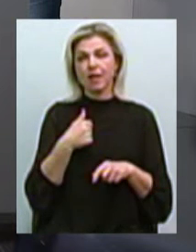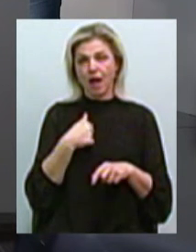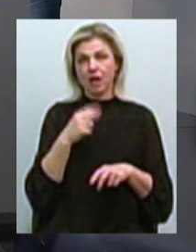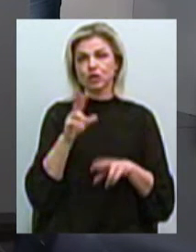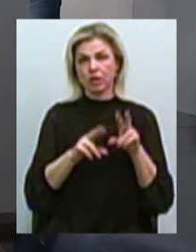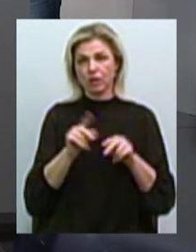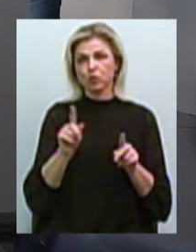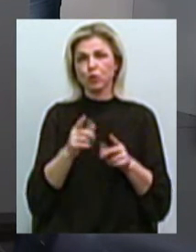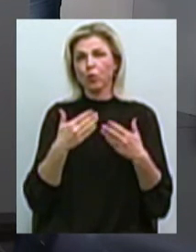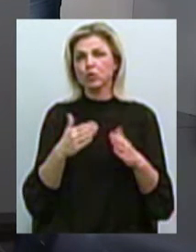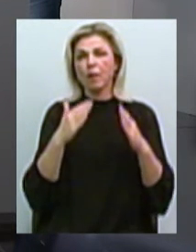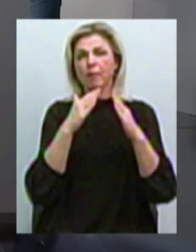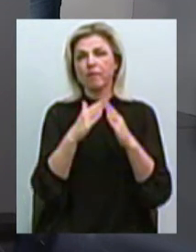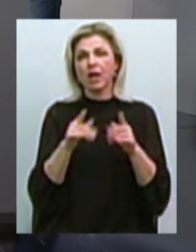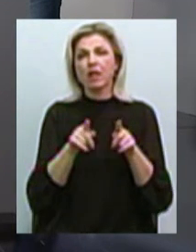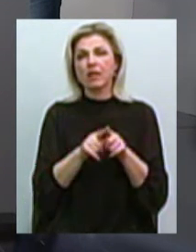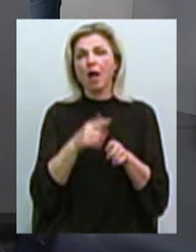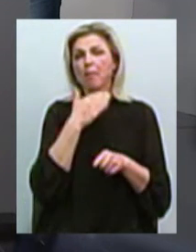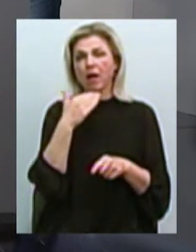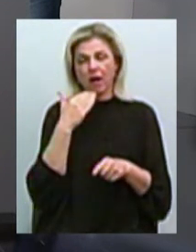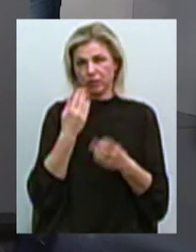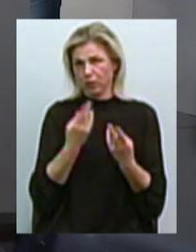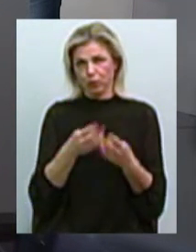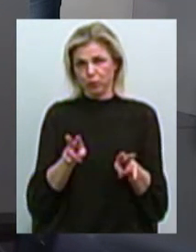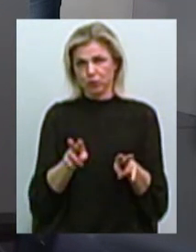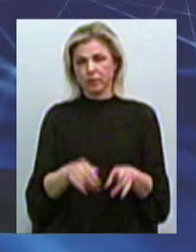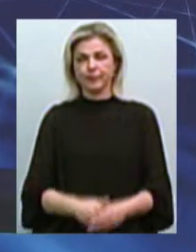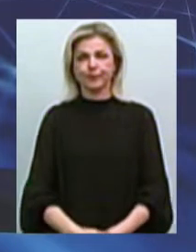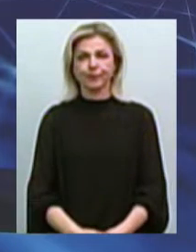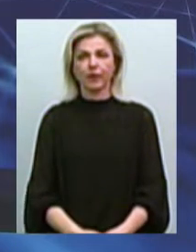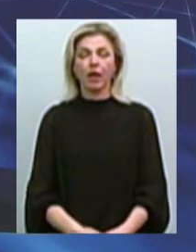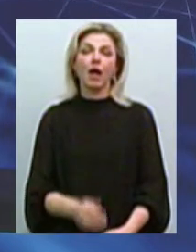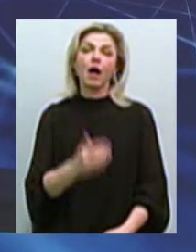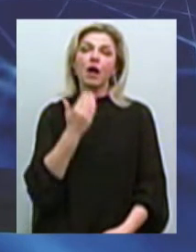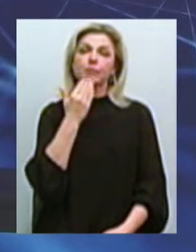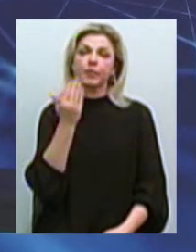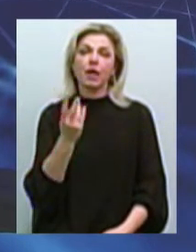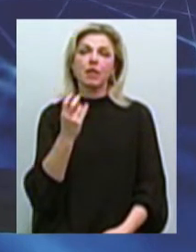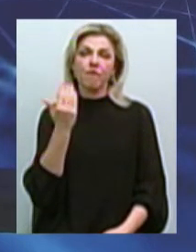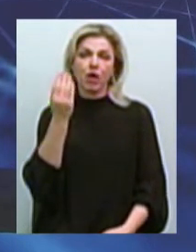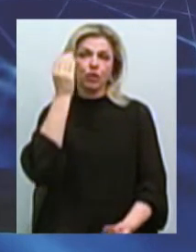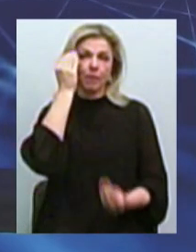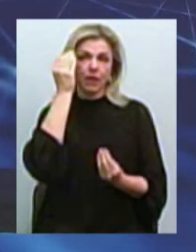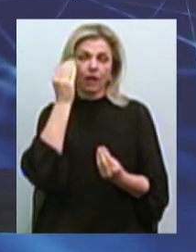відпадає необхідність в такому величому калічісті. І, на вашу думку, чи зіпсують вони